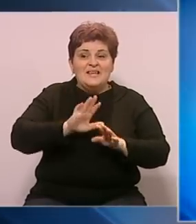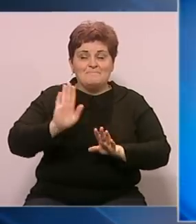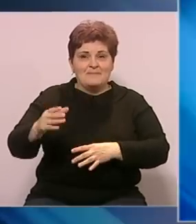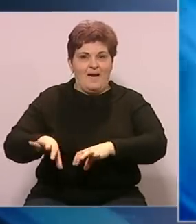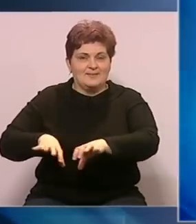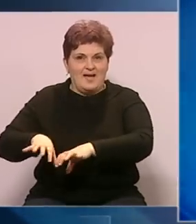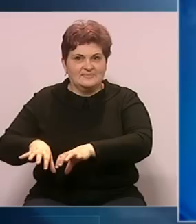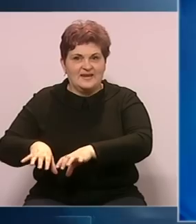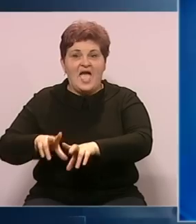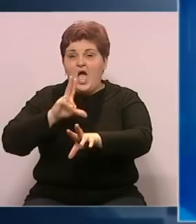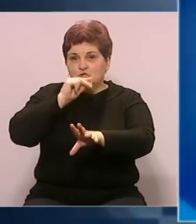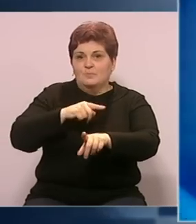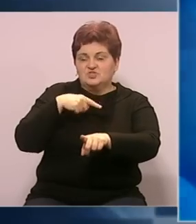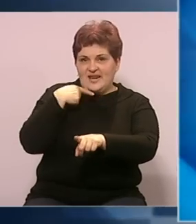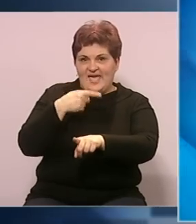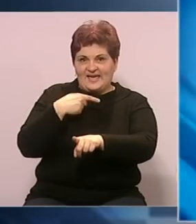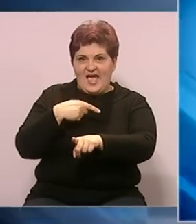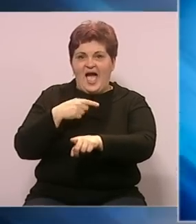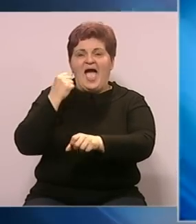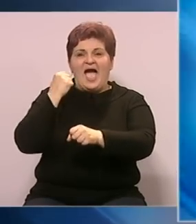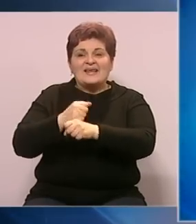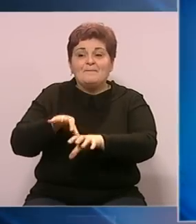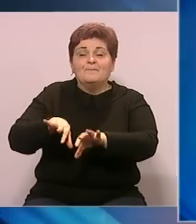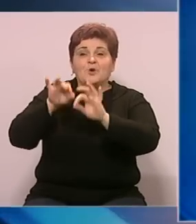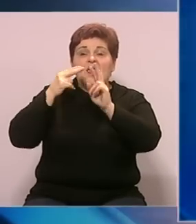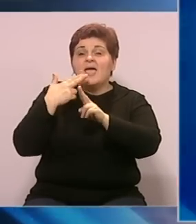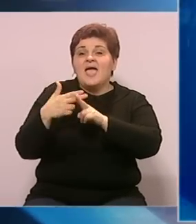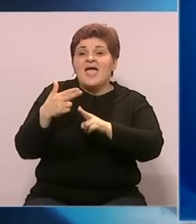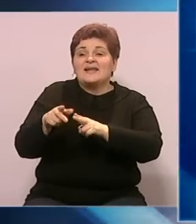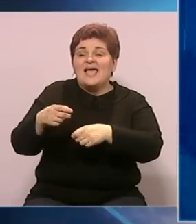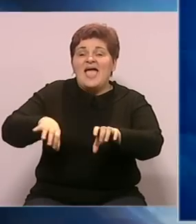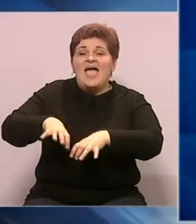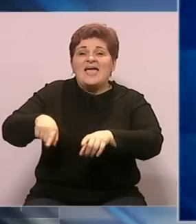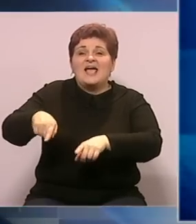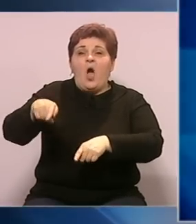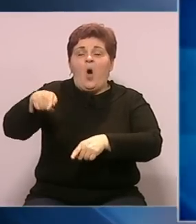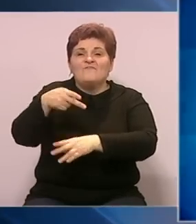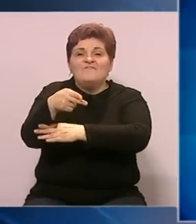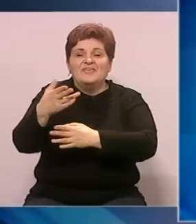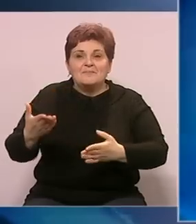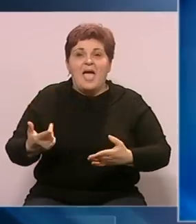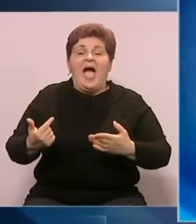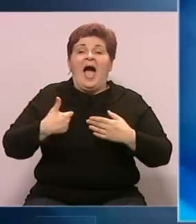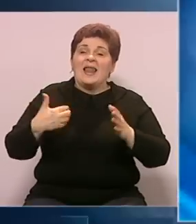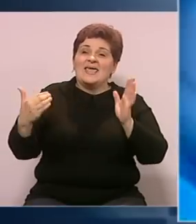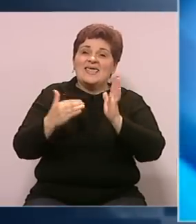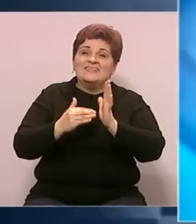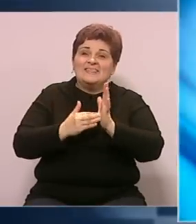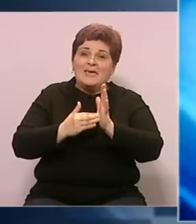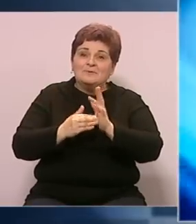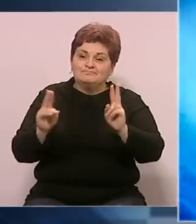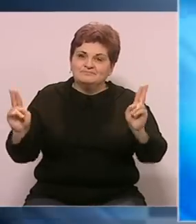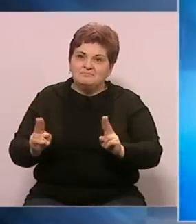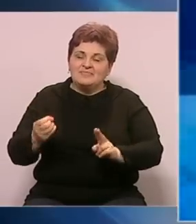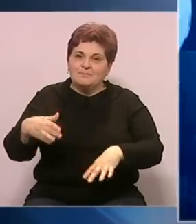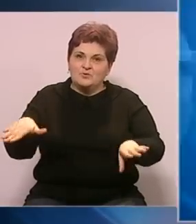radnicima. Iz opštine poručuju da će raditi na pronalaženju rješenja za radnike ovog postrojenja, ali i da je potrebno redukovati broj